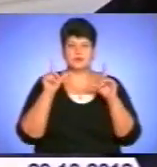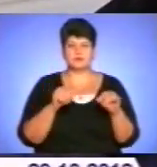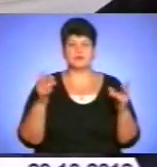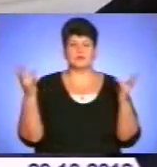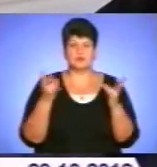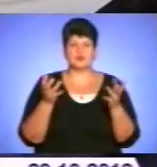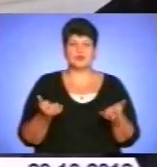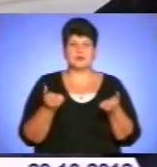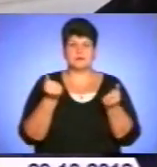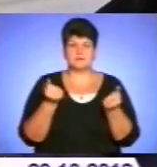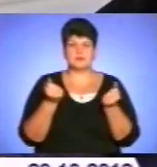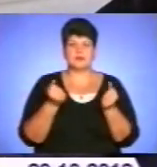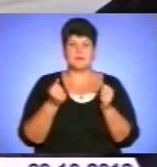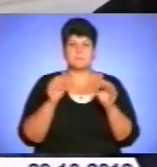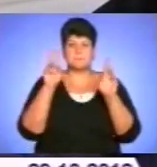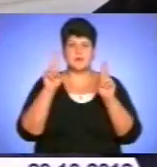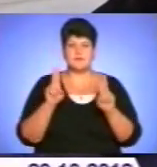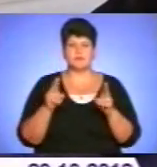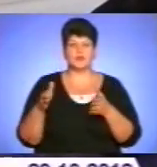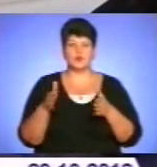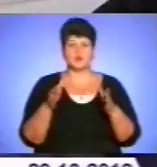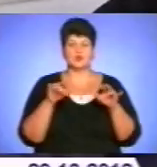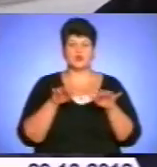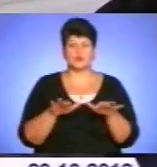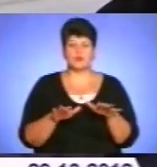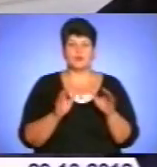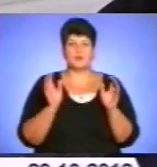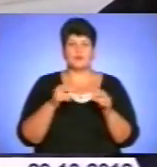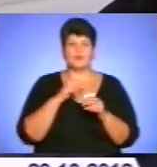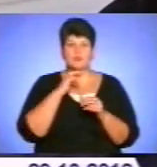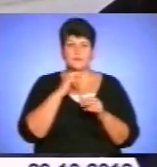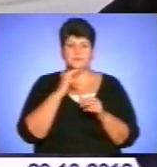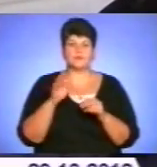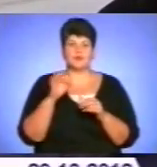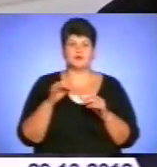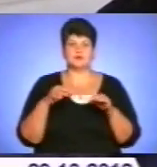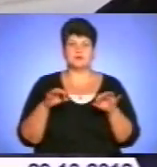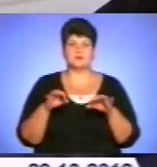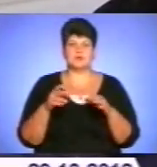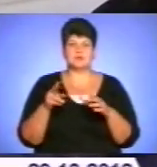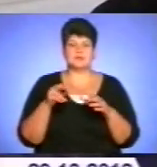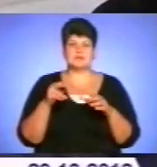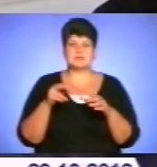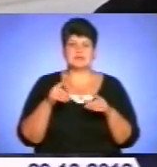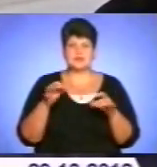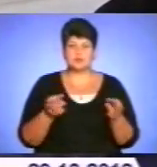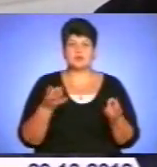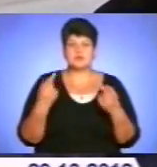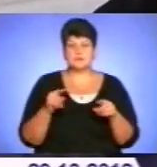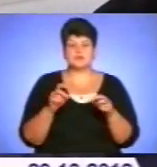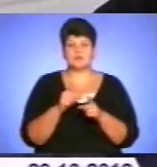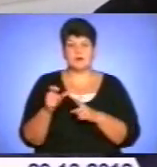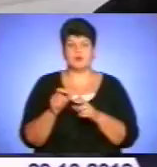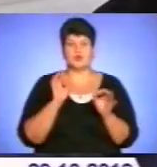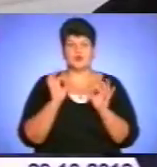дотримуватись певних вимог правил дорожнього руху. А саме, в першу чергу, подбати посправдість транспортного засобу. Іншими словами, забезпечити надійну